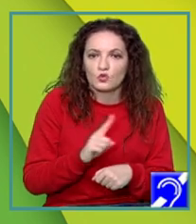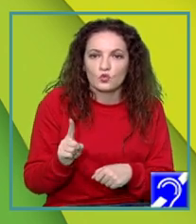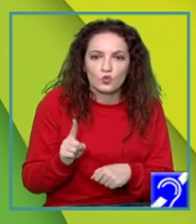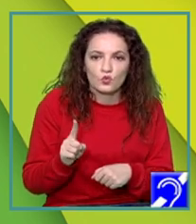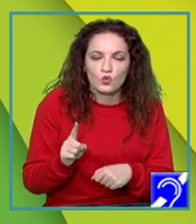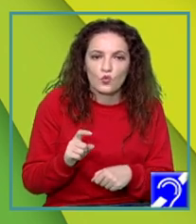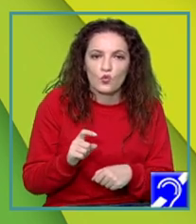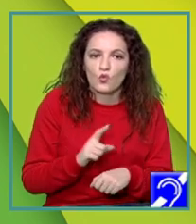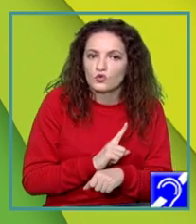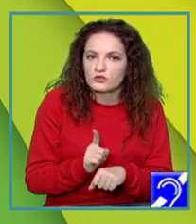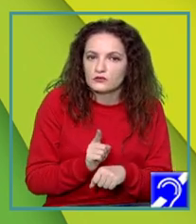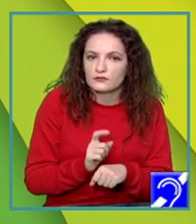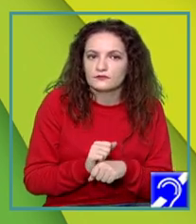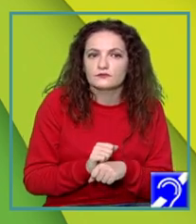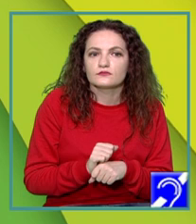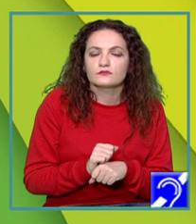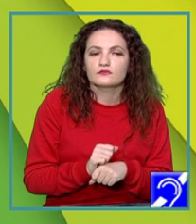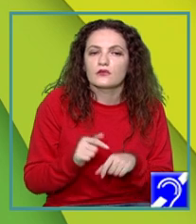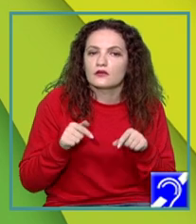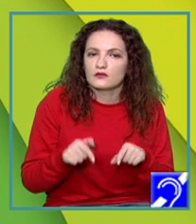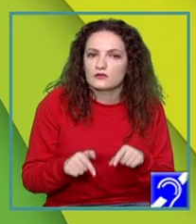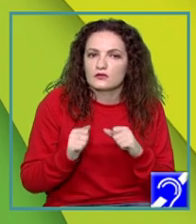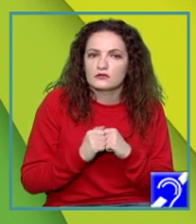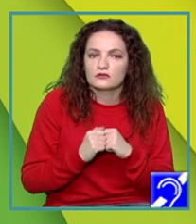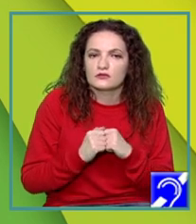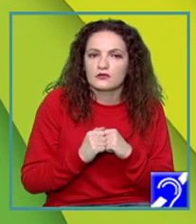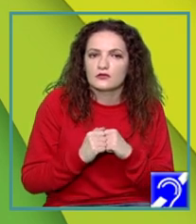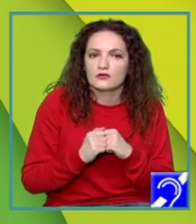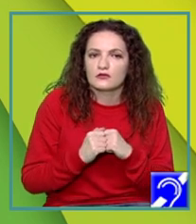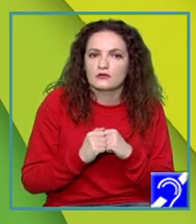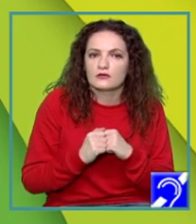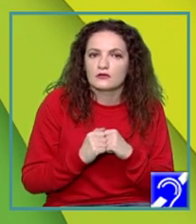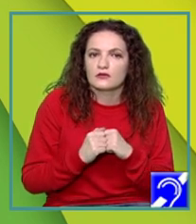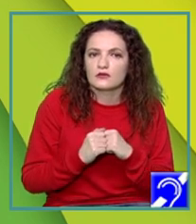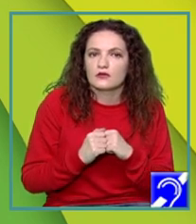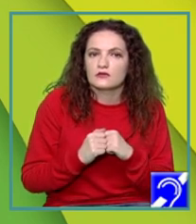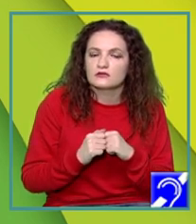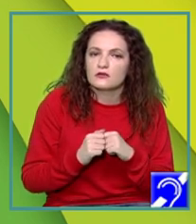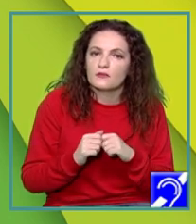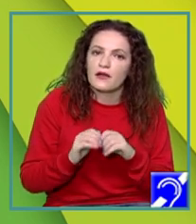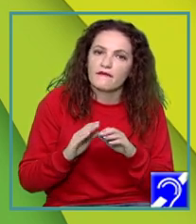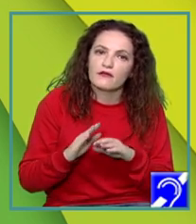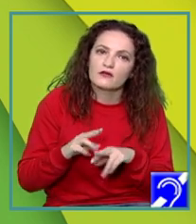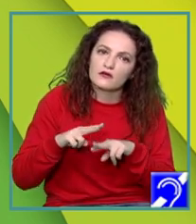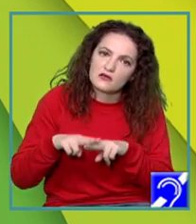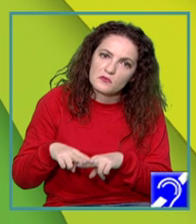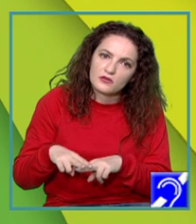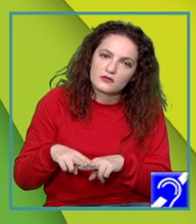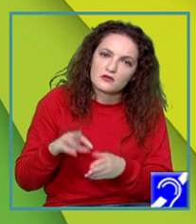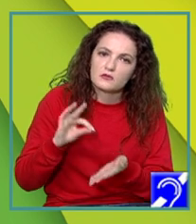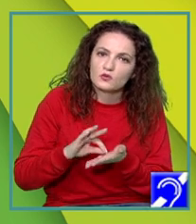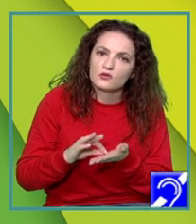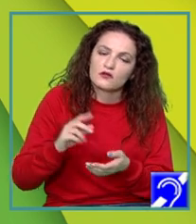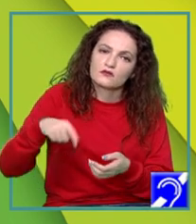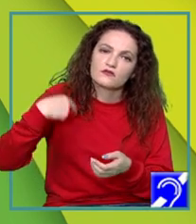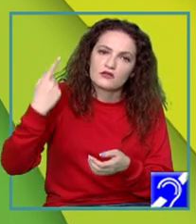nu urgente. Și că aceste activități, de exemplu, pot fi amânate pentru o dată ulterioară.